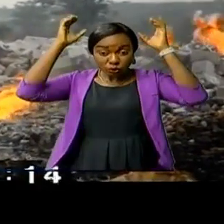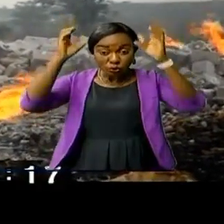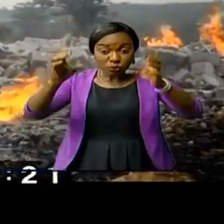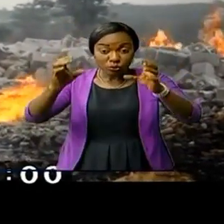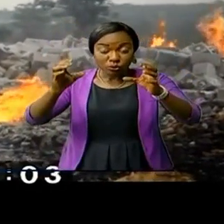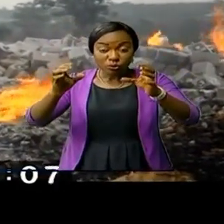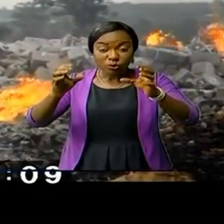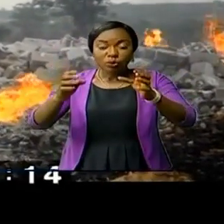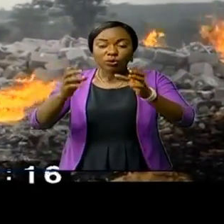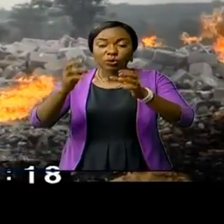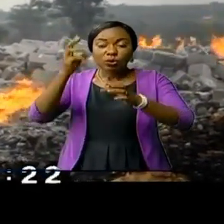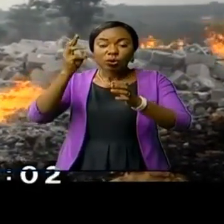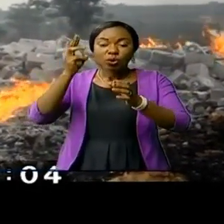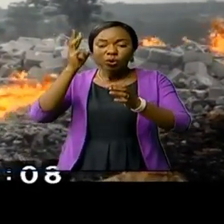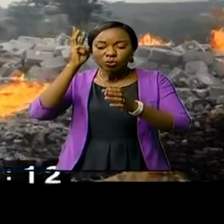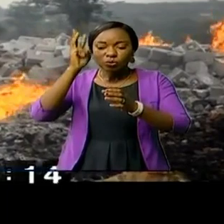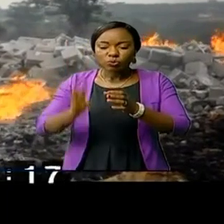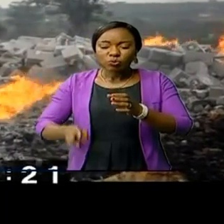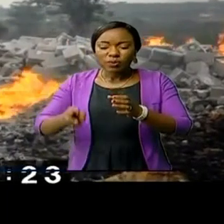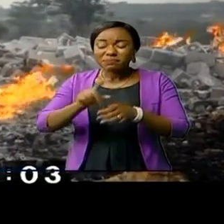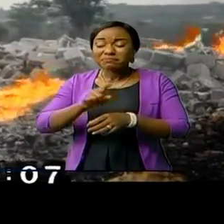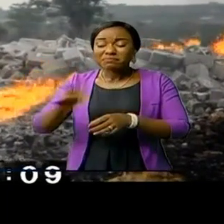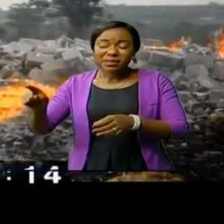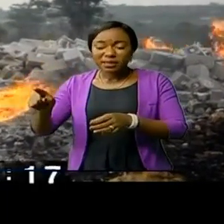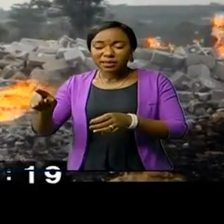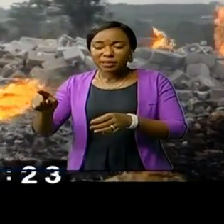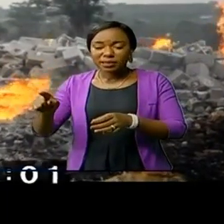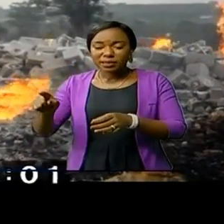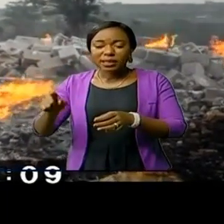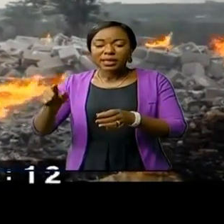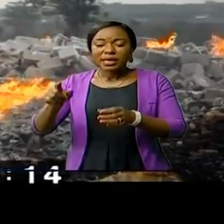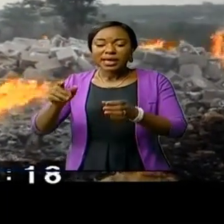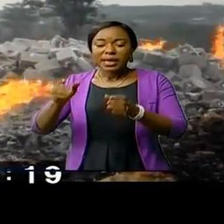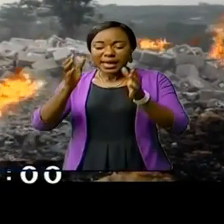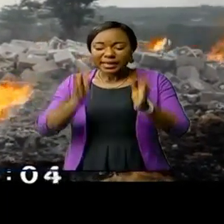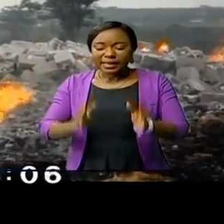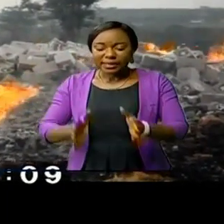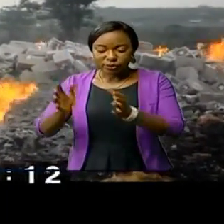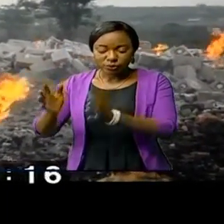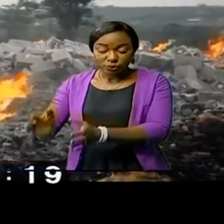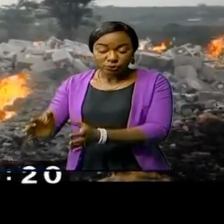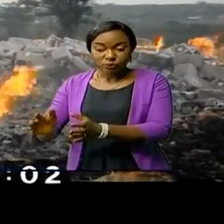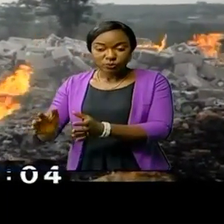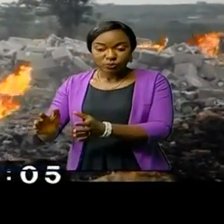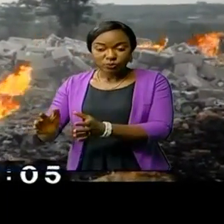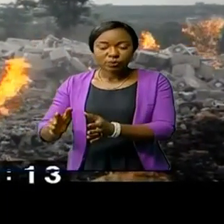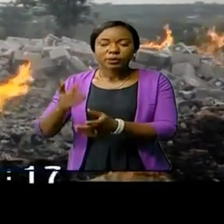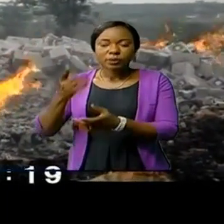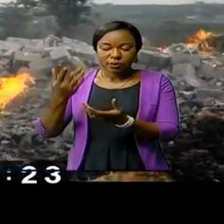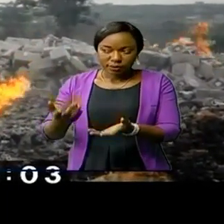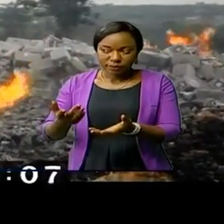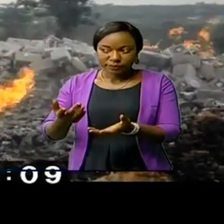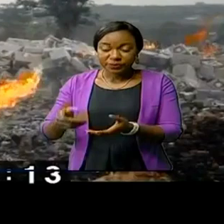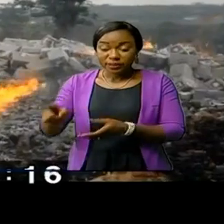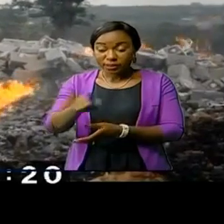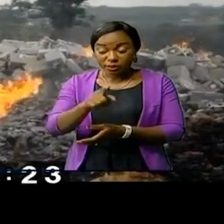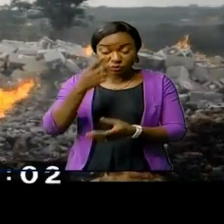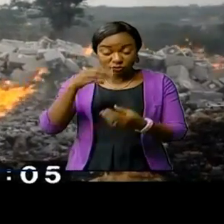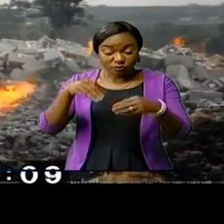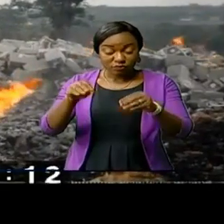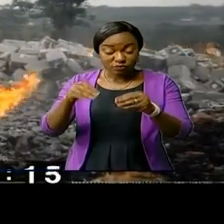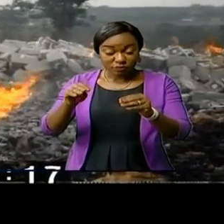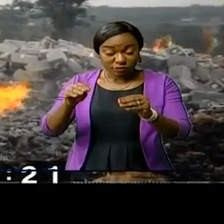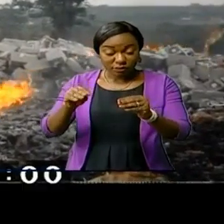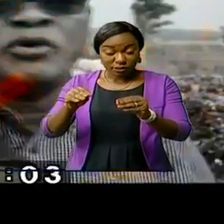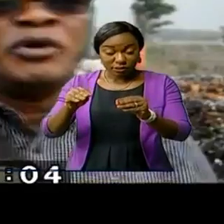qui ont été effectivement détruits au niveau d'Entelé. Quand Imezco vend ses produits aux hommes,